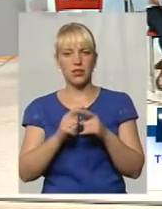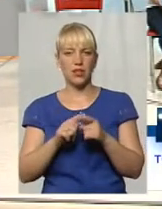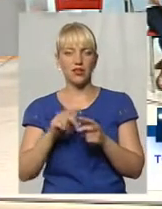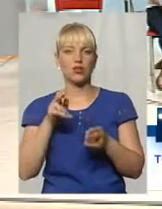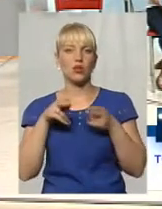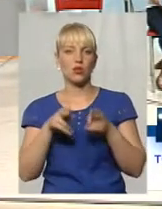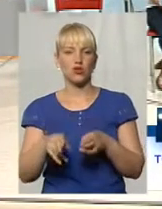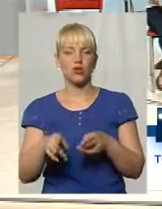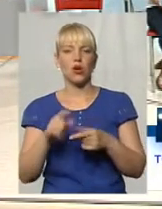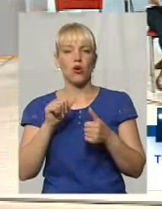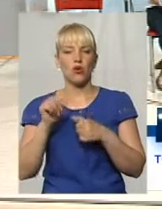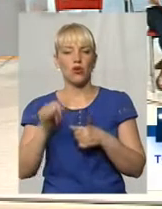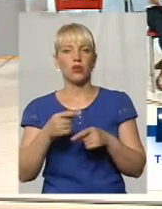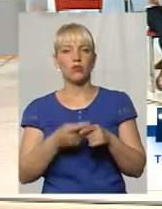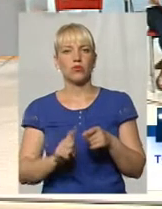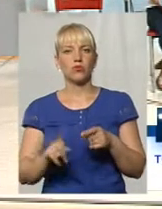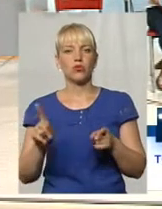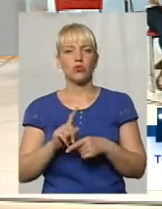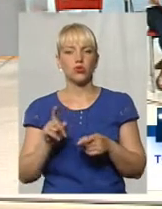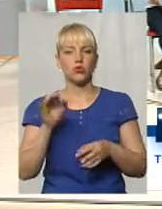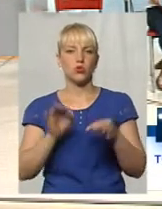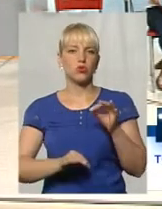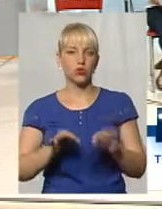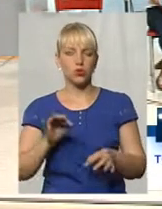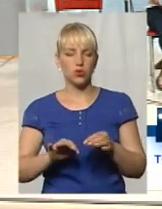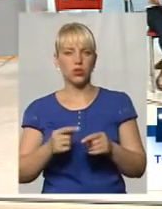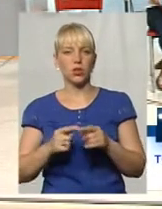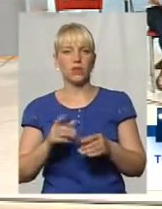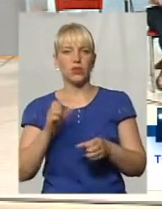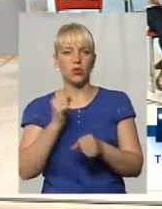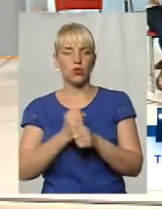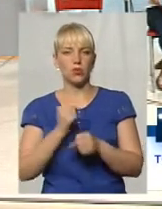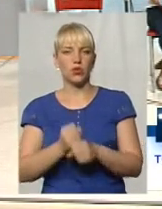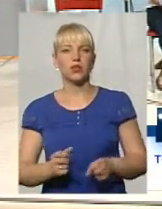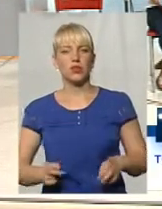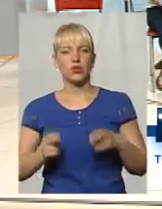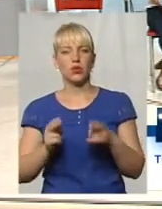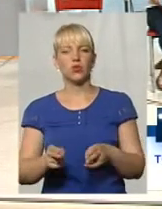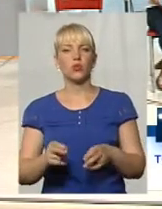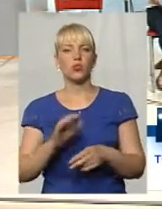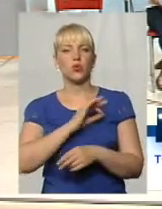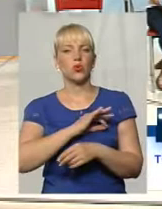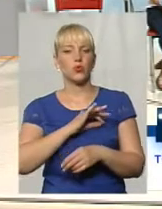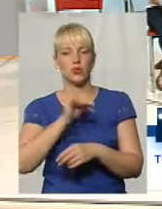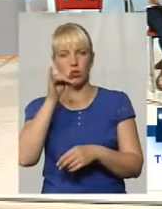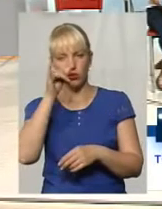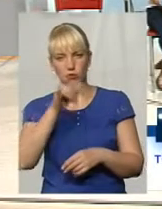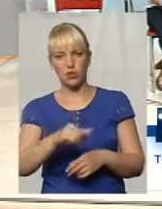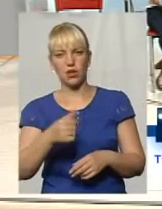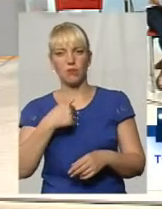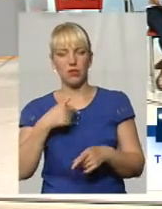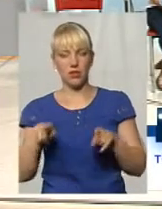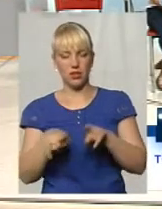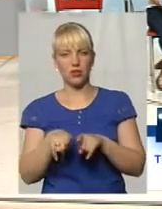писав, що роками судді вчиняли злочини, дюристи не допускали і в тому числі мене